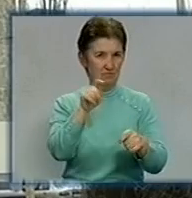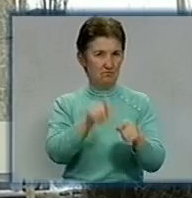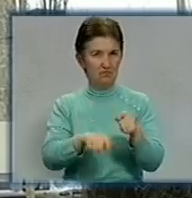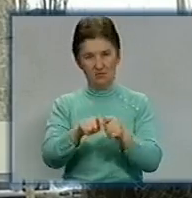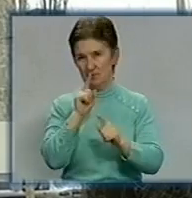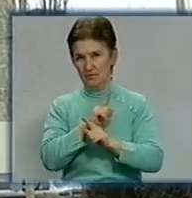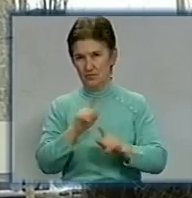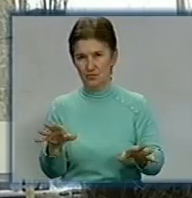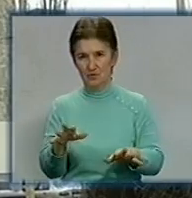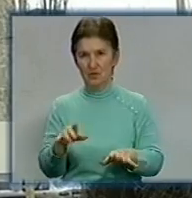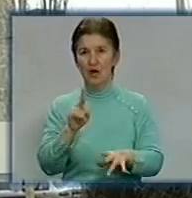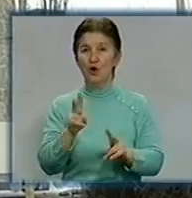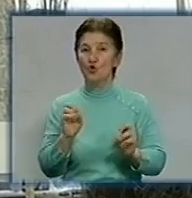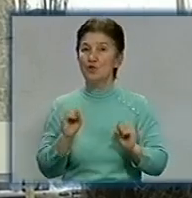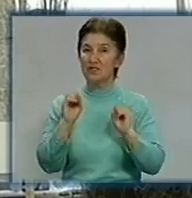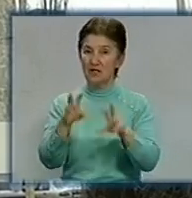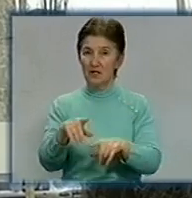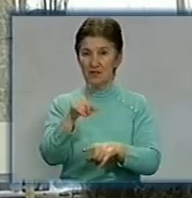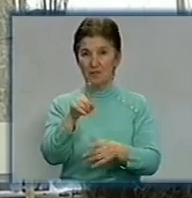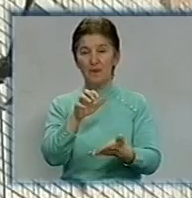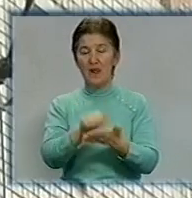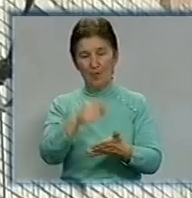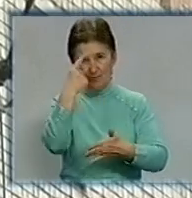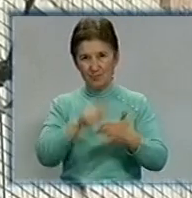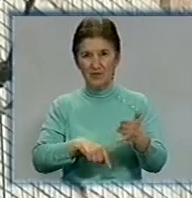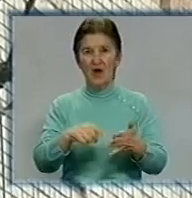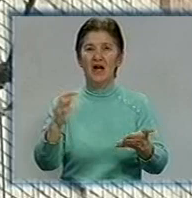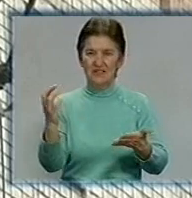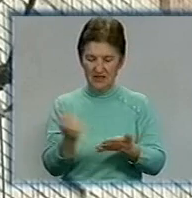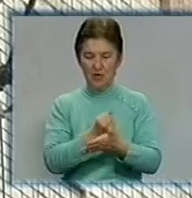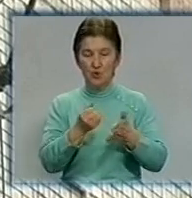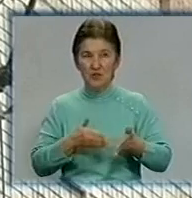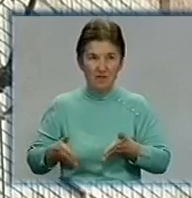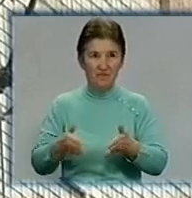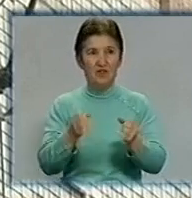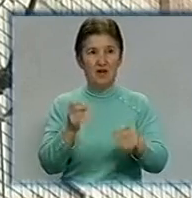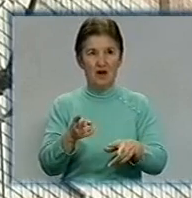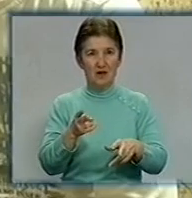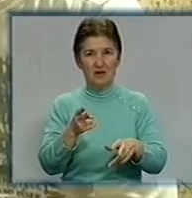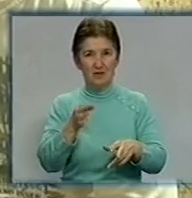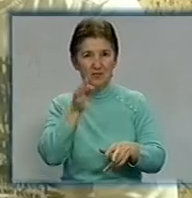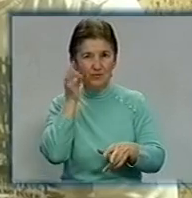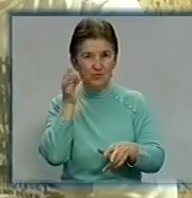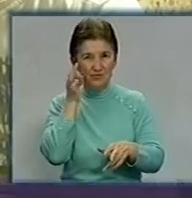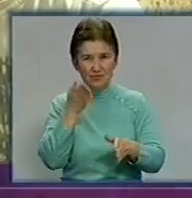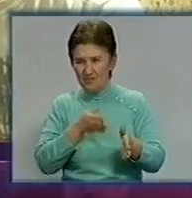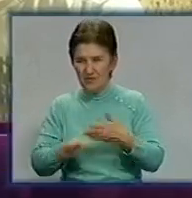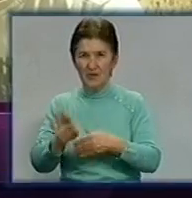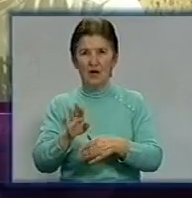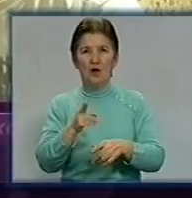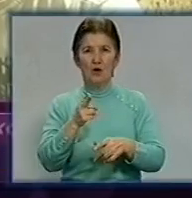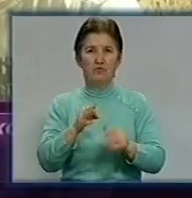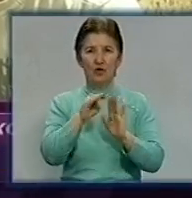приміщення не під житловий фонд. Ріалториш впевнені, орендодавці знайдуть вихід, як ухилитися від податку. Люди будуть знімати квартиру